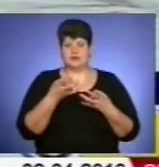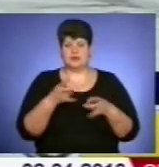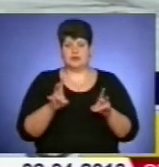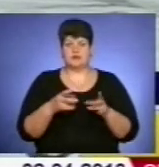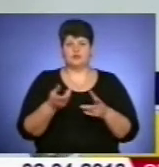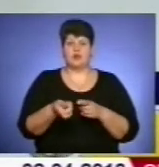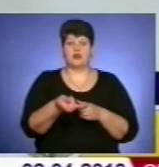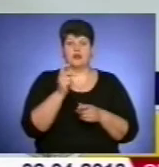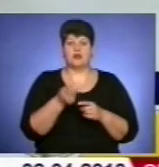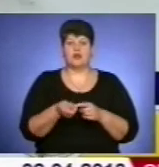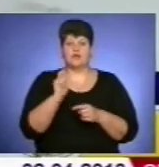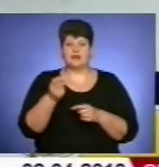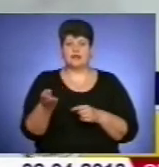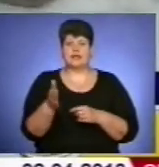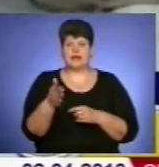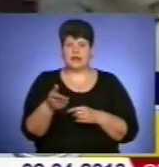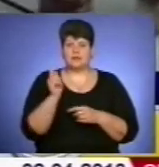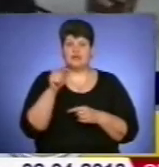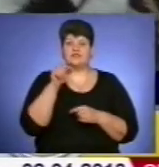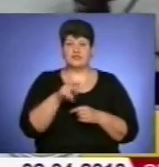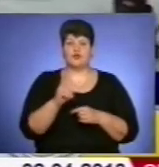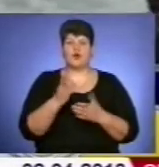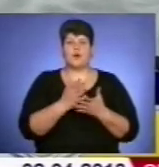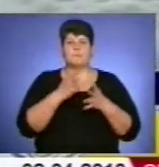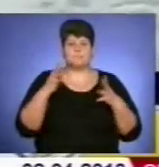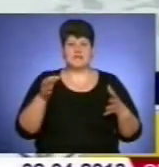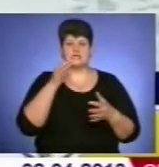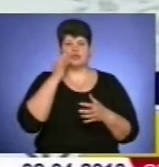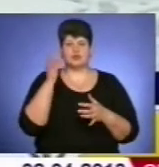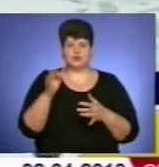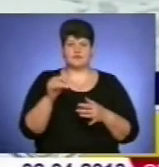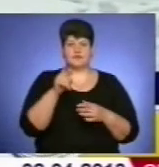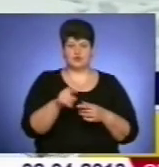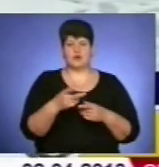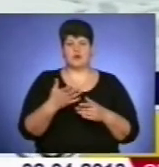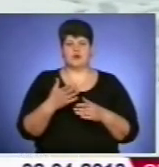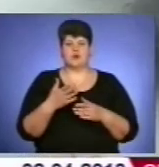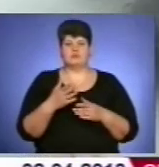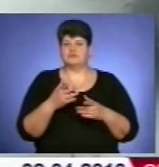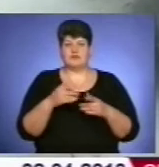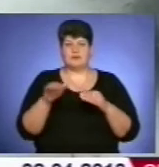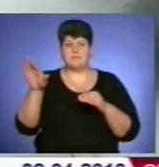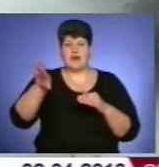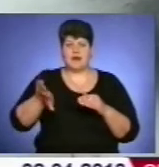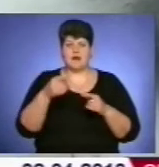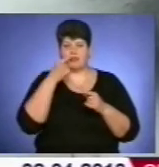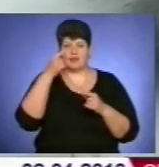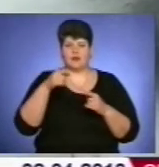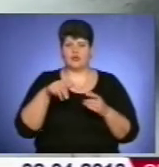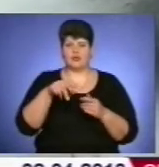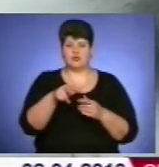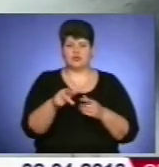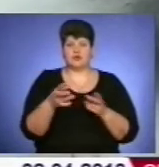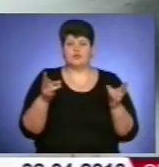кажуть рибалки. Тобто, взяк випадок, ті, у кого більше досвіду, у таку пору від берега далеко не відходять. Віджартовується, мовляв, щоб при